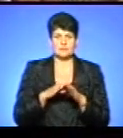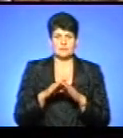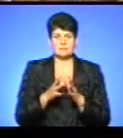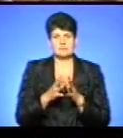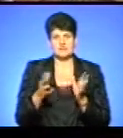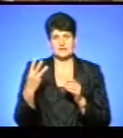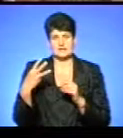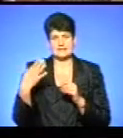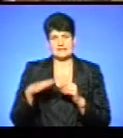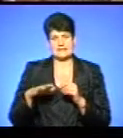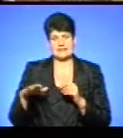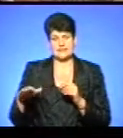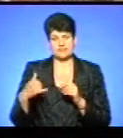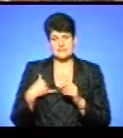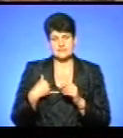30 дітей в нас.